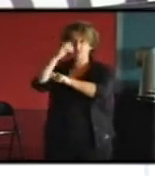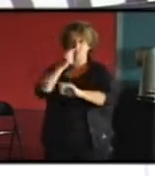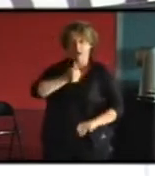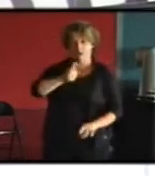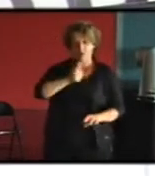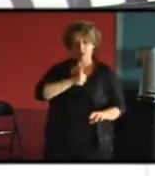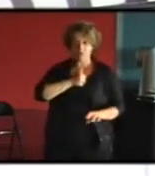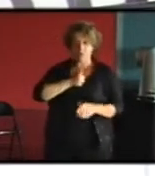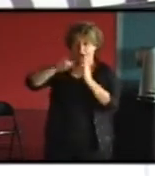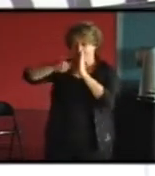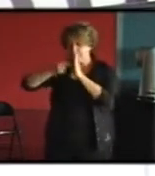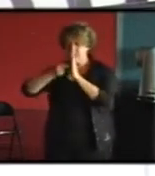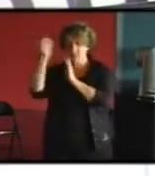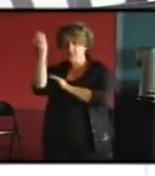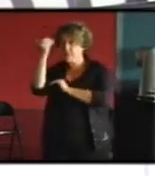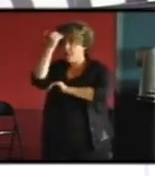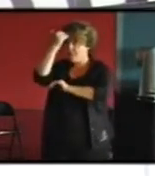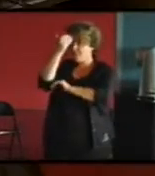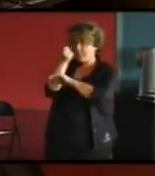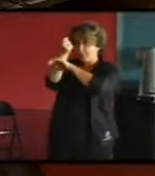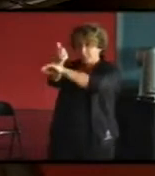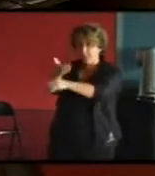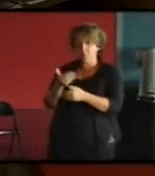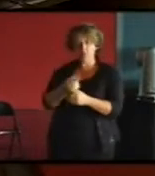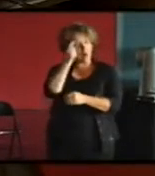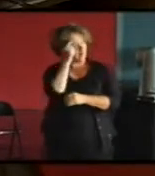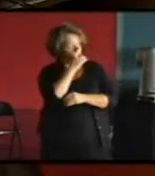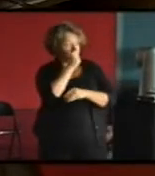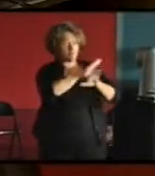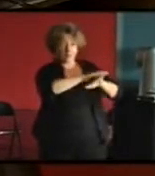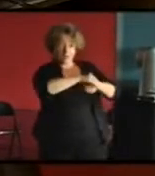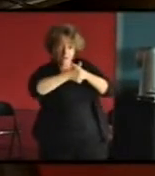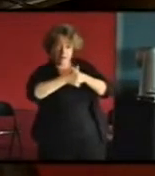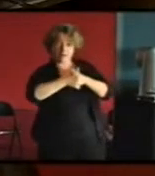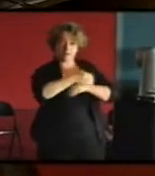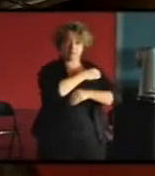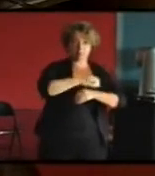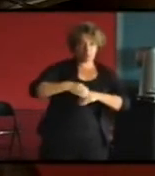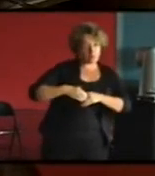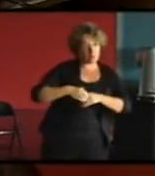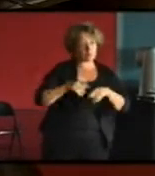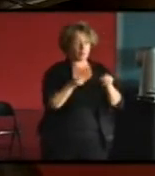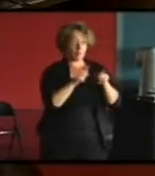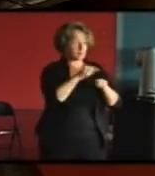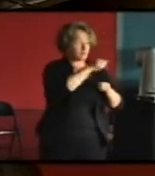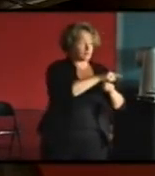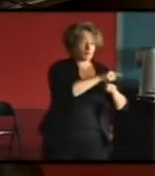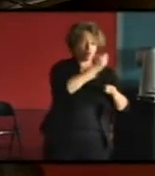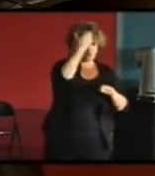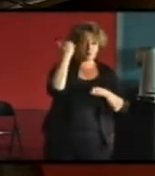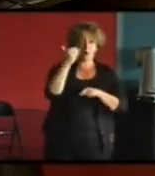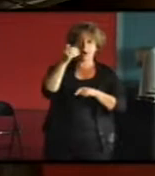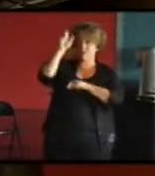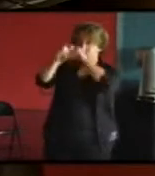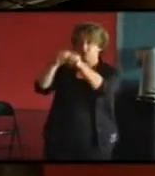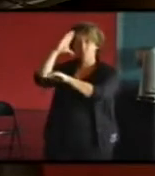que la collectivité intervient sur ces questions est-ce que vous incitez les professionnels est-ce que vous